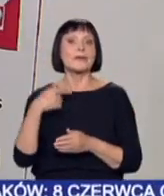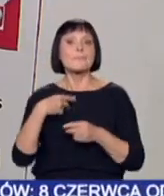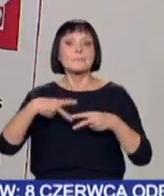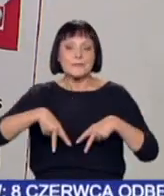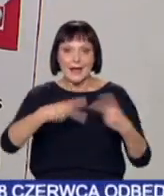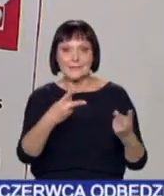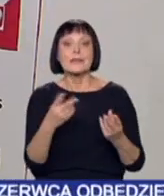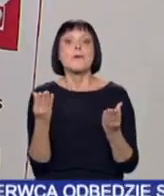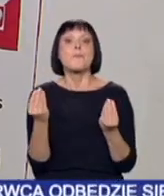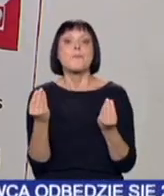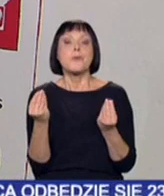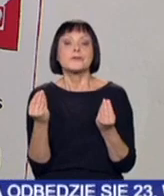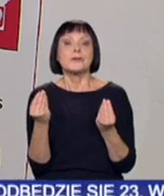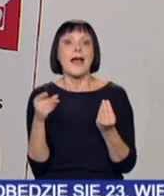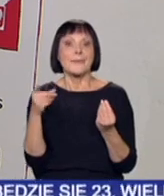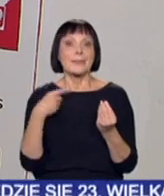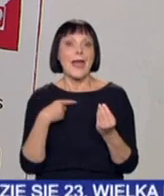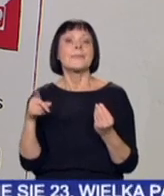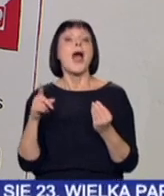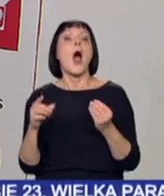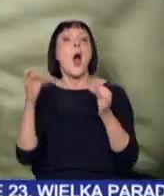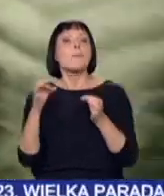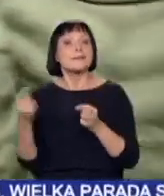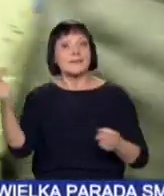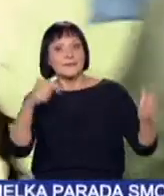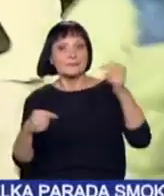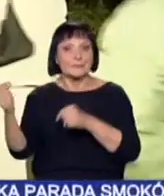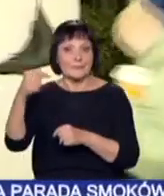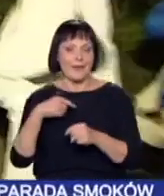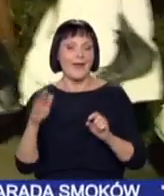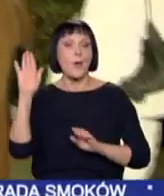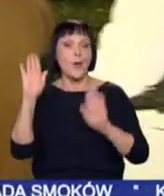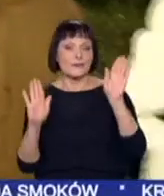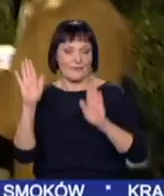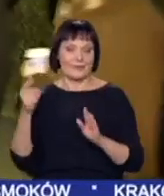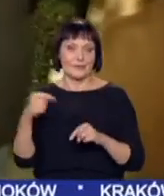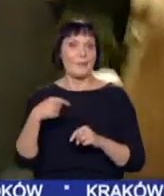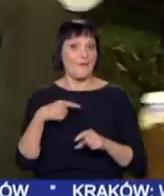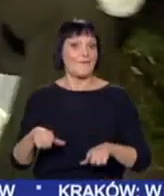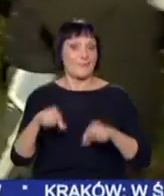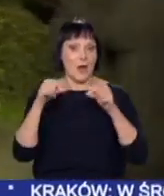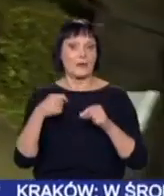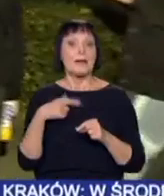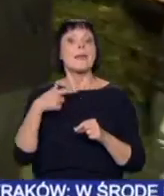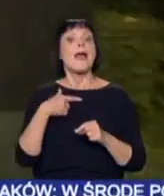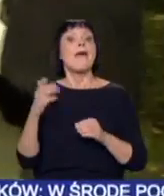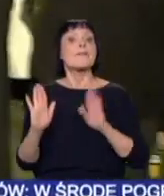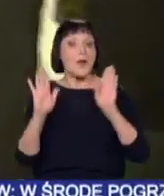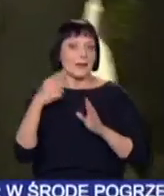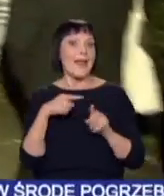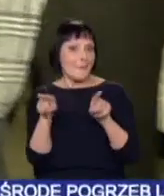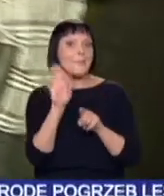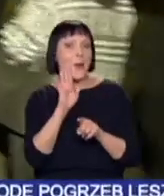przekazana po to, żeby tą frekwencję napędzać. Rzecz w tym, by podczas wyborów samorządowych przed lokalami wyborczymi